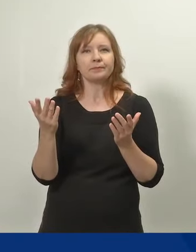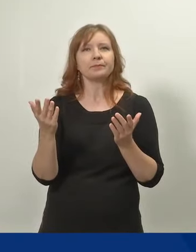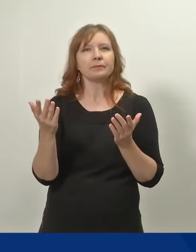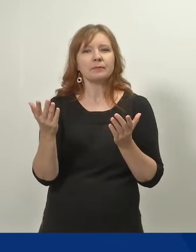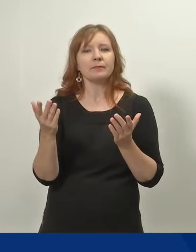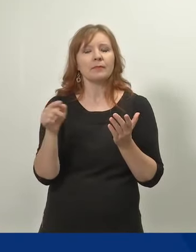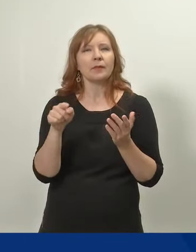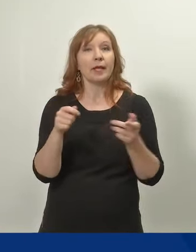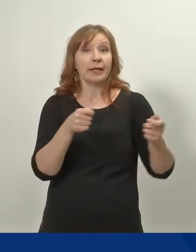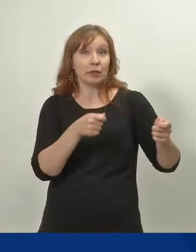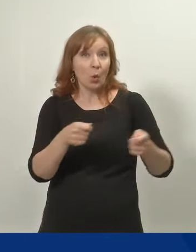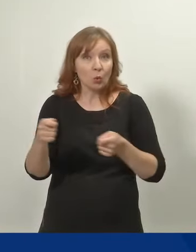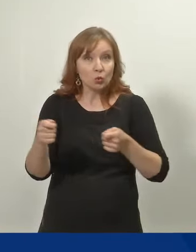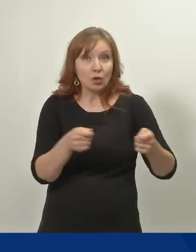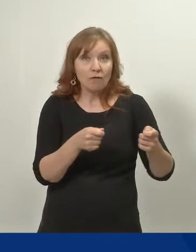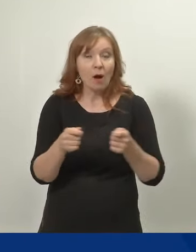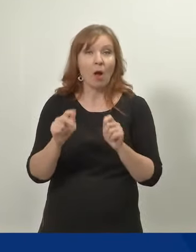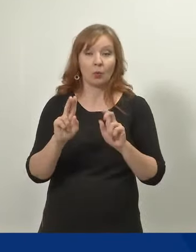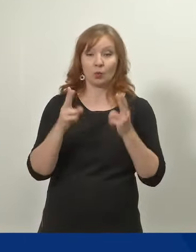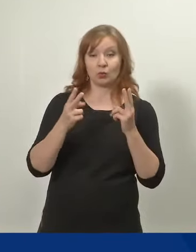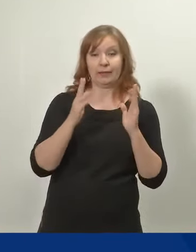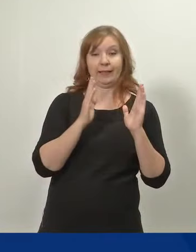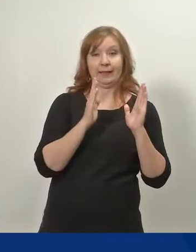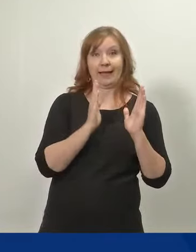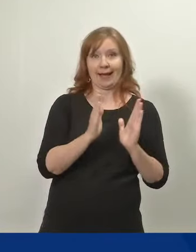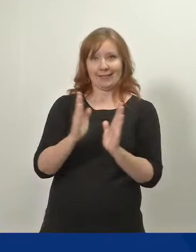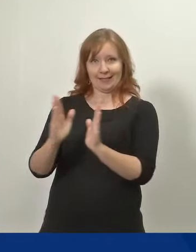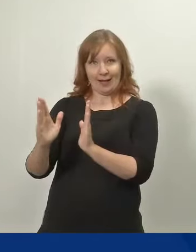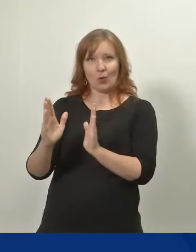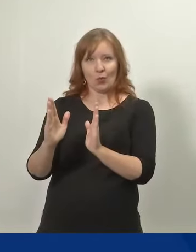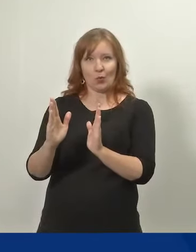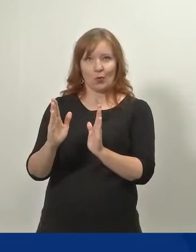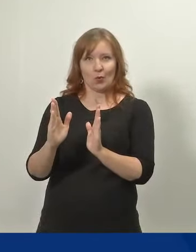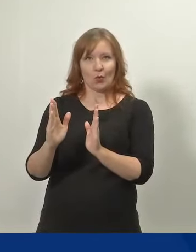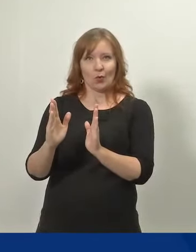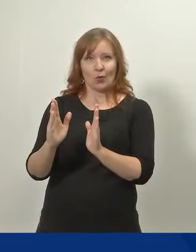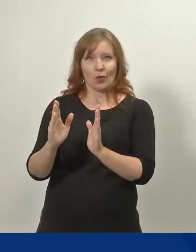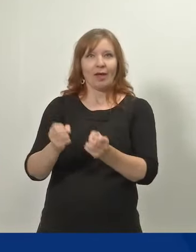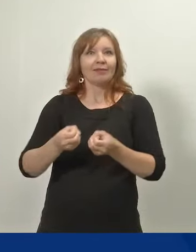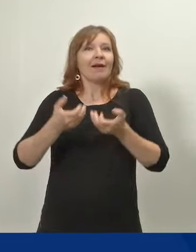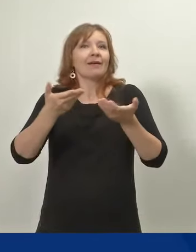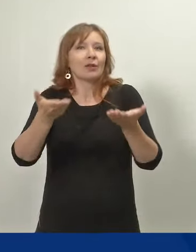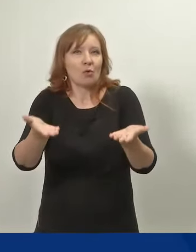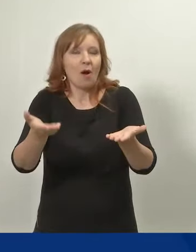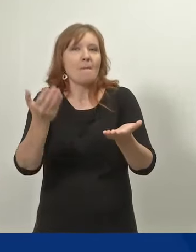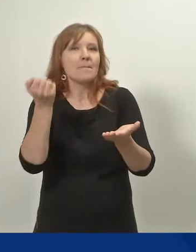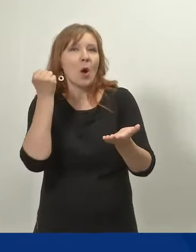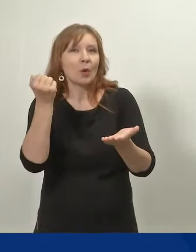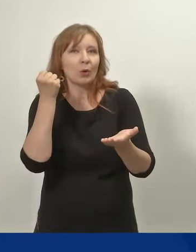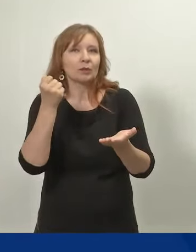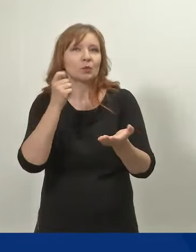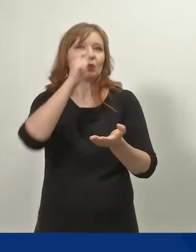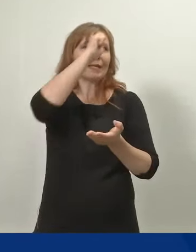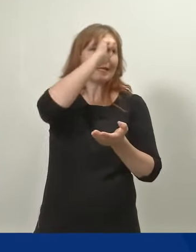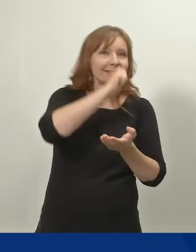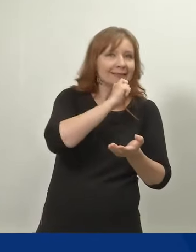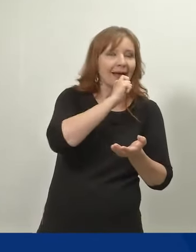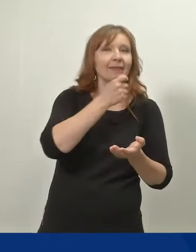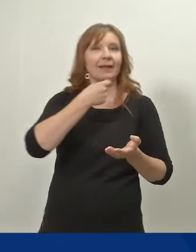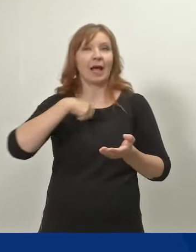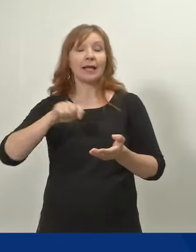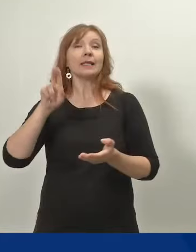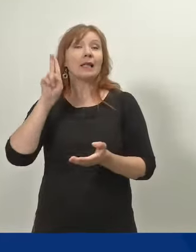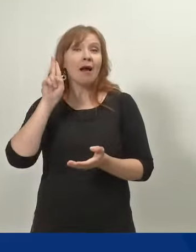tällä joustavalla uudella järjestelyllä niin me luodaan niitä edellytyksiä, että isät ja äidit oikeasti